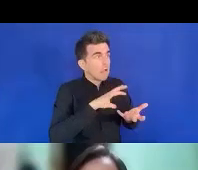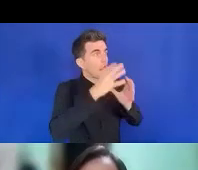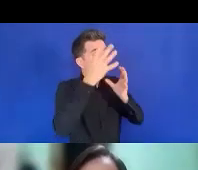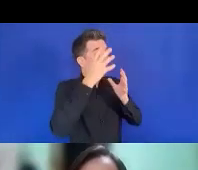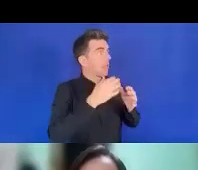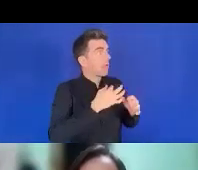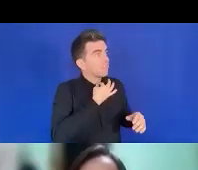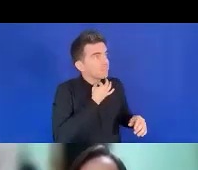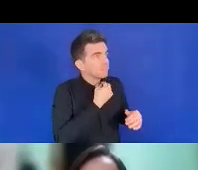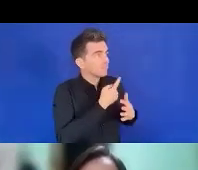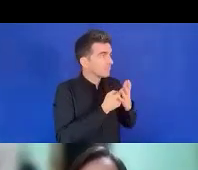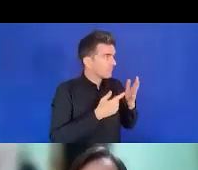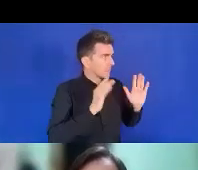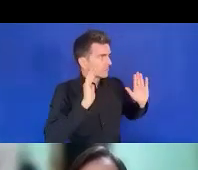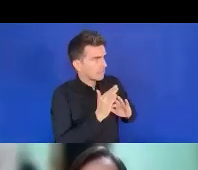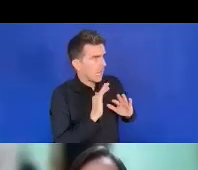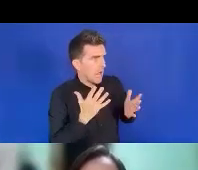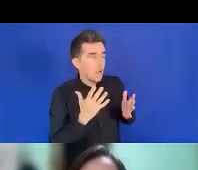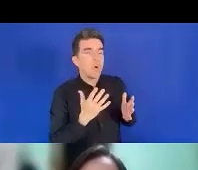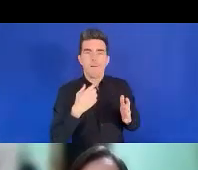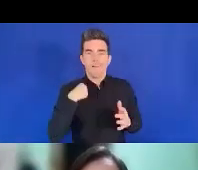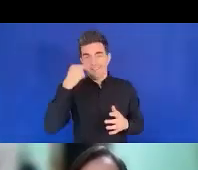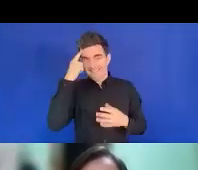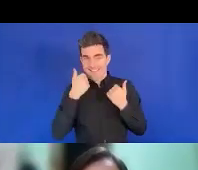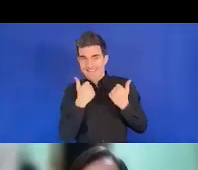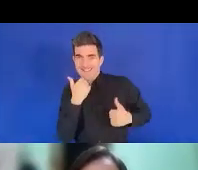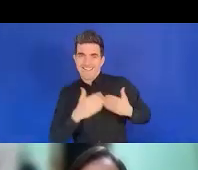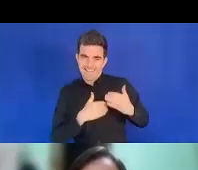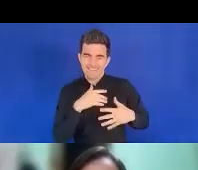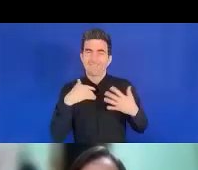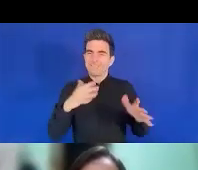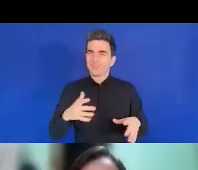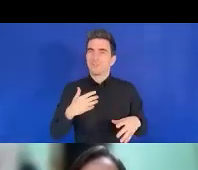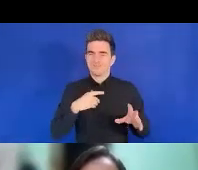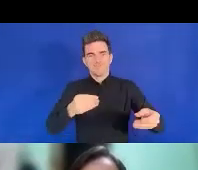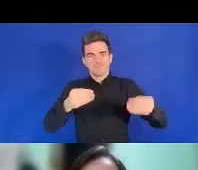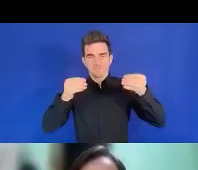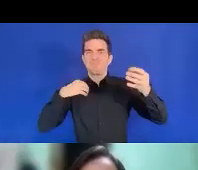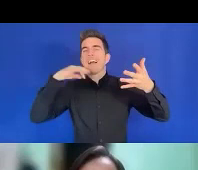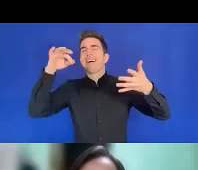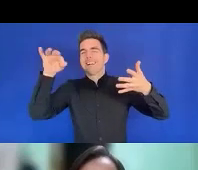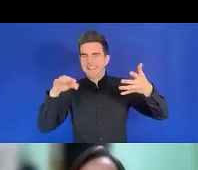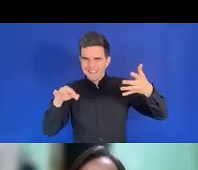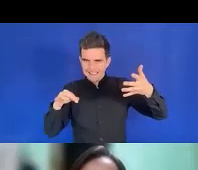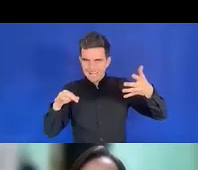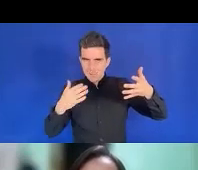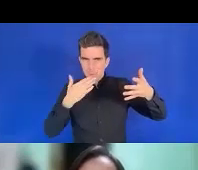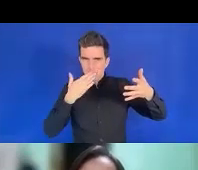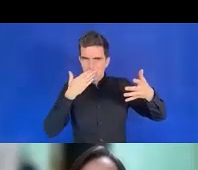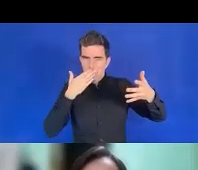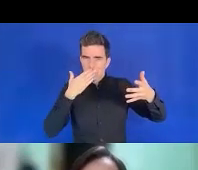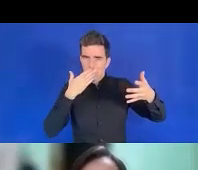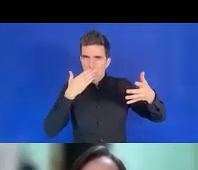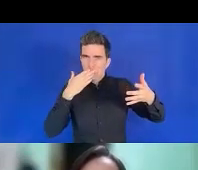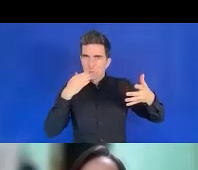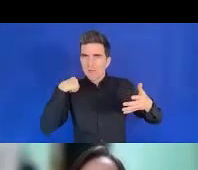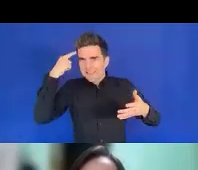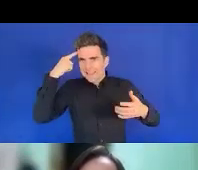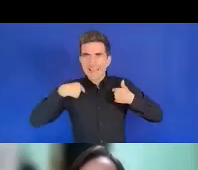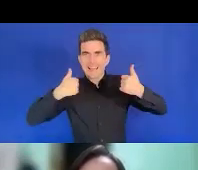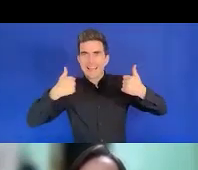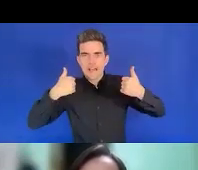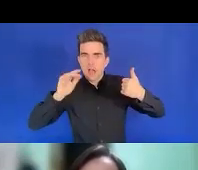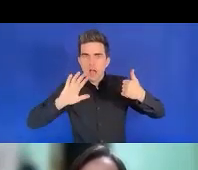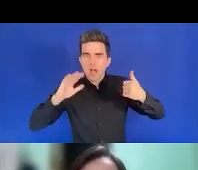après l'évaluation de l'inclusion des personnes handicapées, nous avons constaté qu'il y a encore